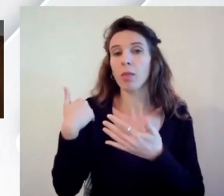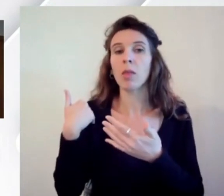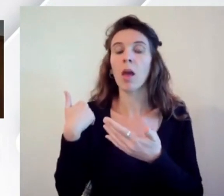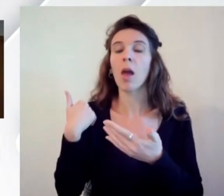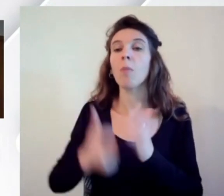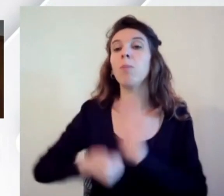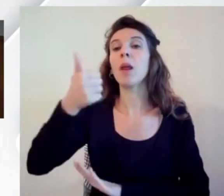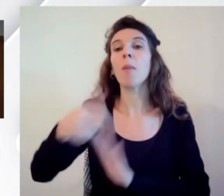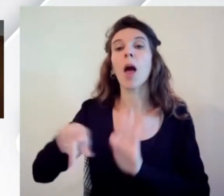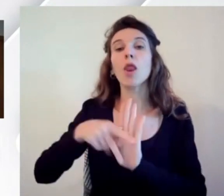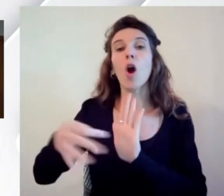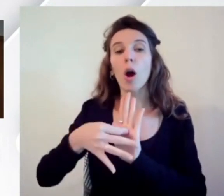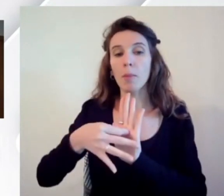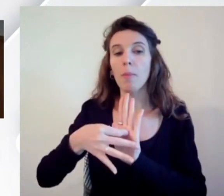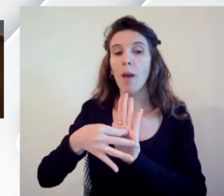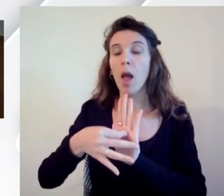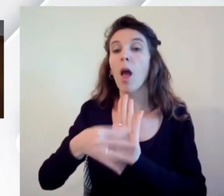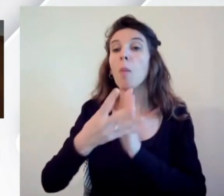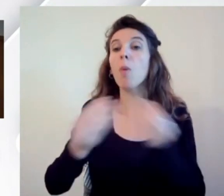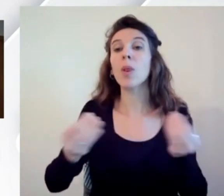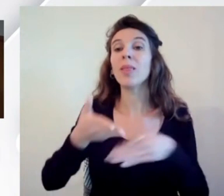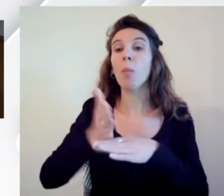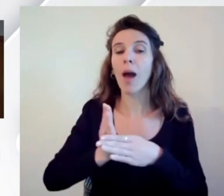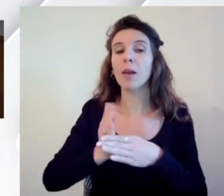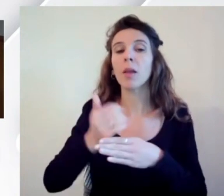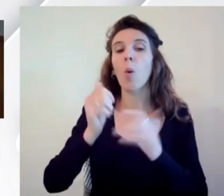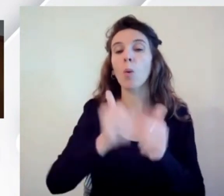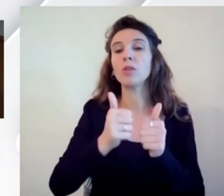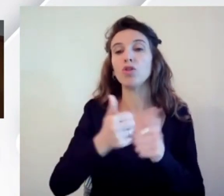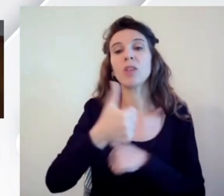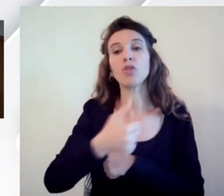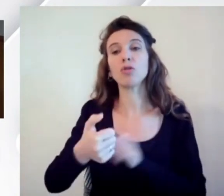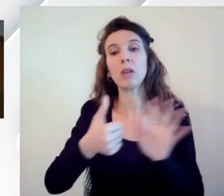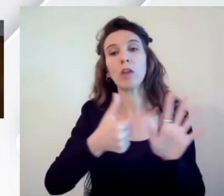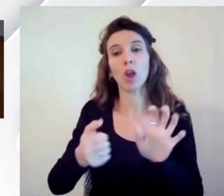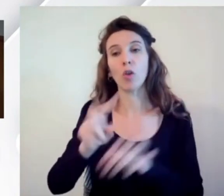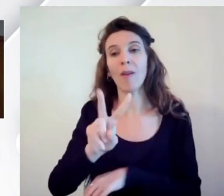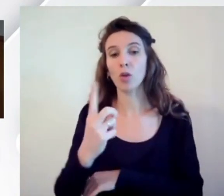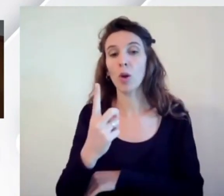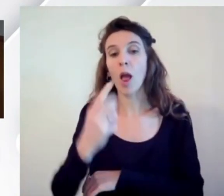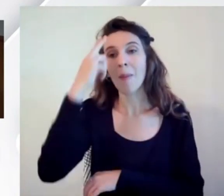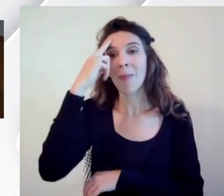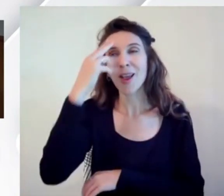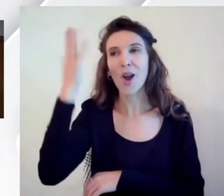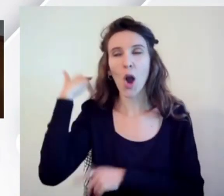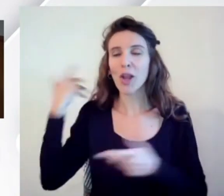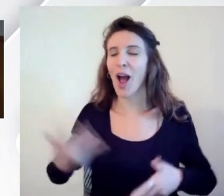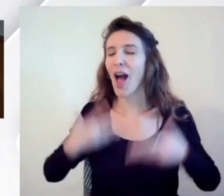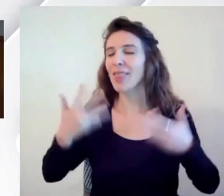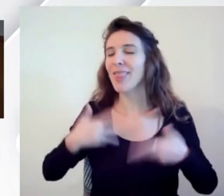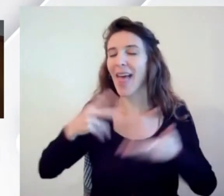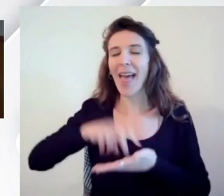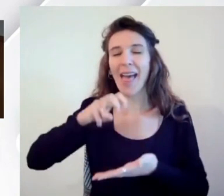multiparte la undici seicento ventuno ricordo ancora che eravamo contentissimi perché per la prima volta